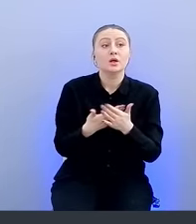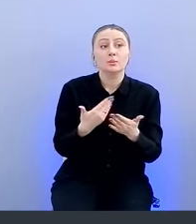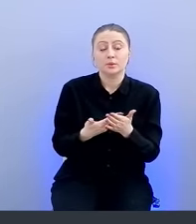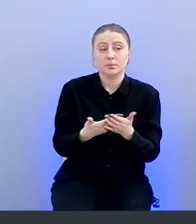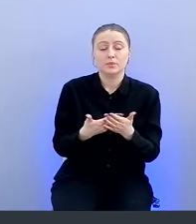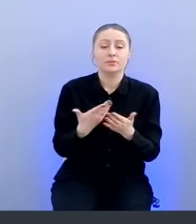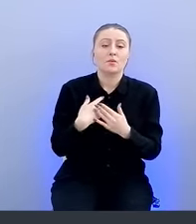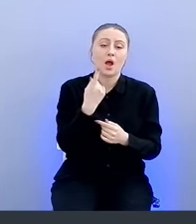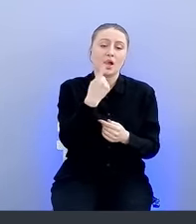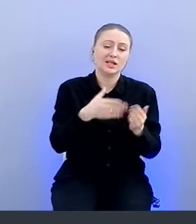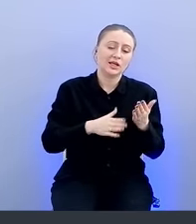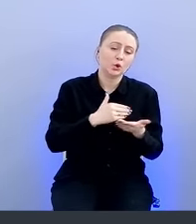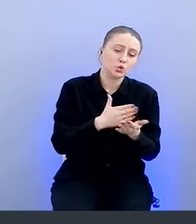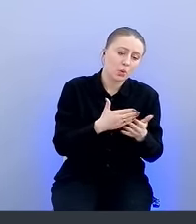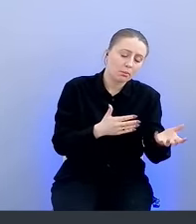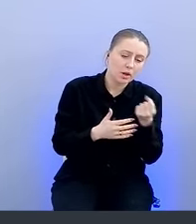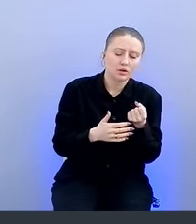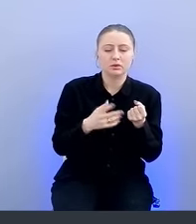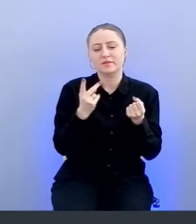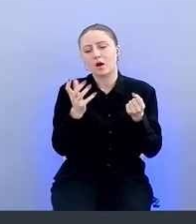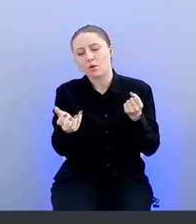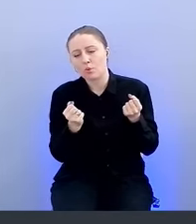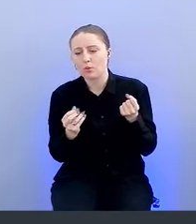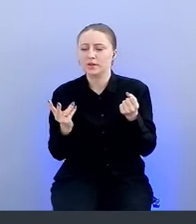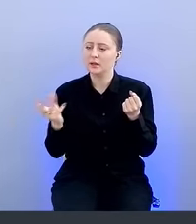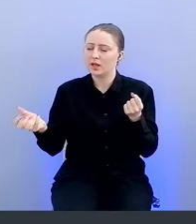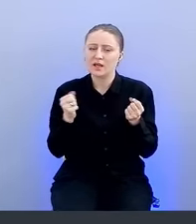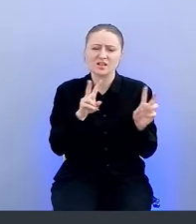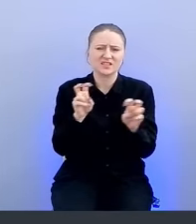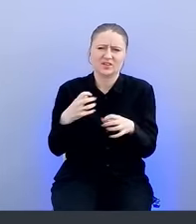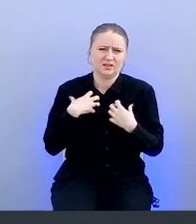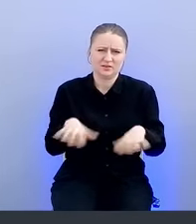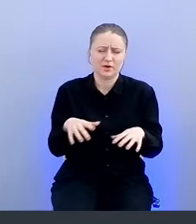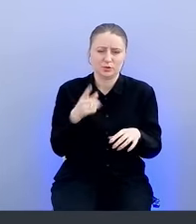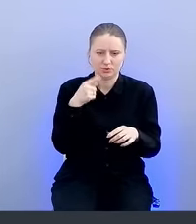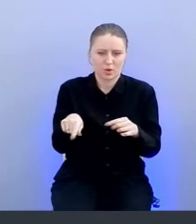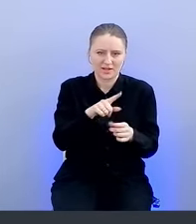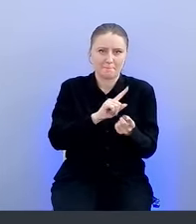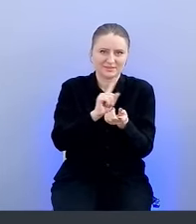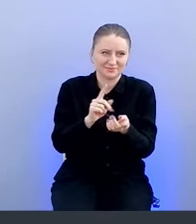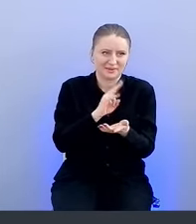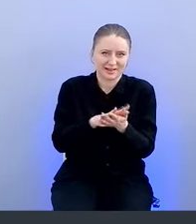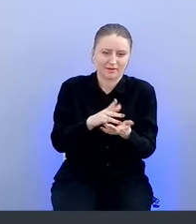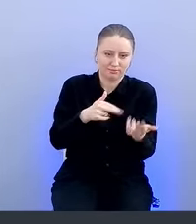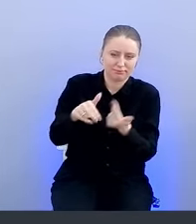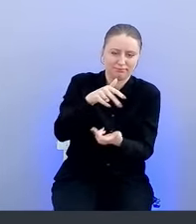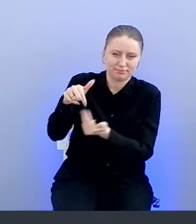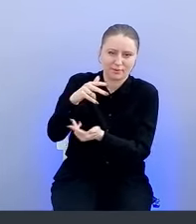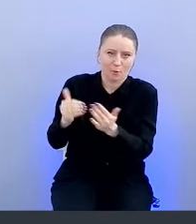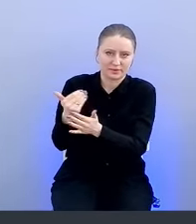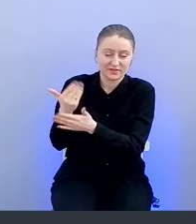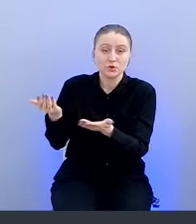один инструмент, второй, третий, как бы они там ни назывались, они у нас еще и динамически постоянно приходят-уходят, то